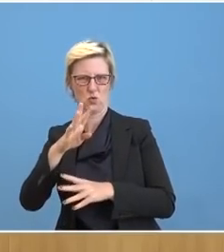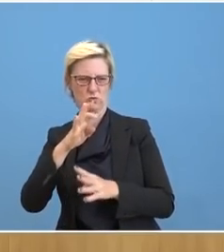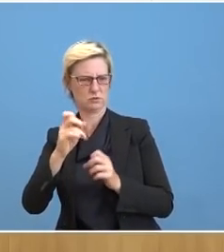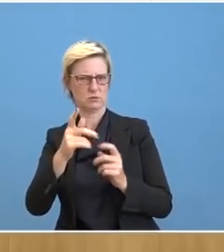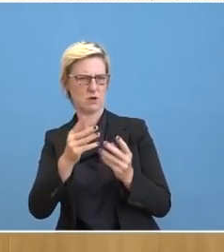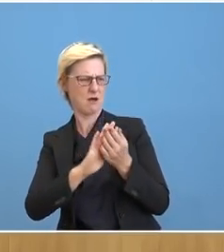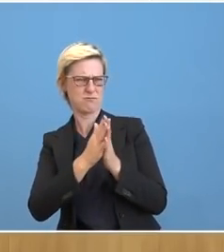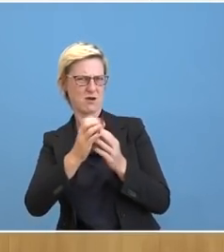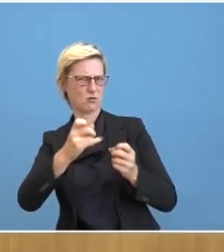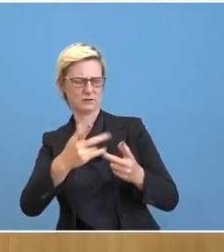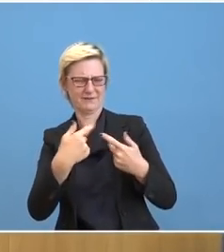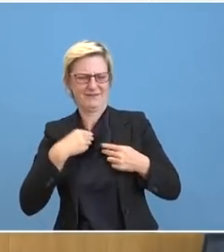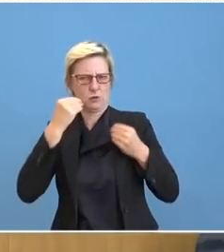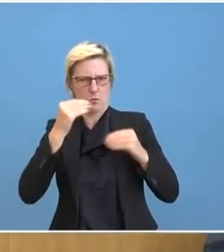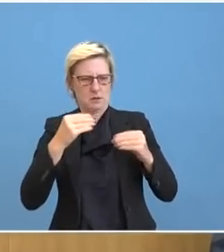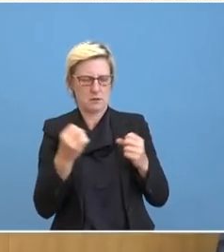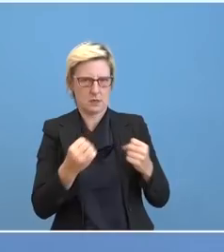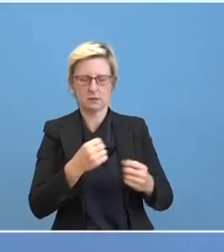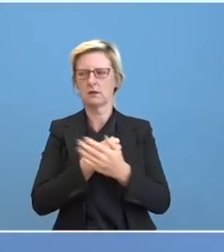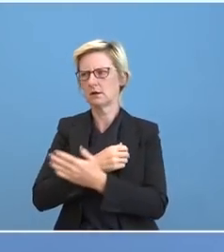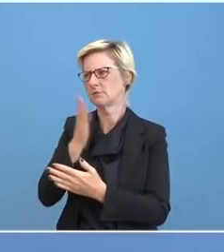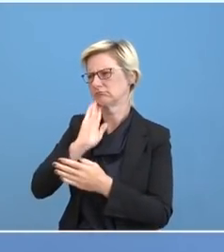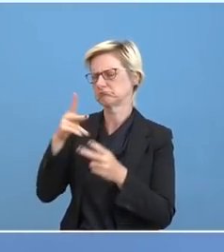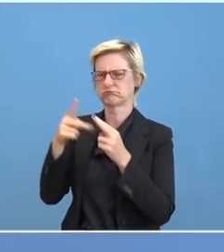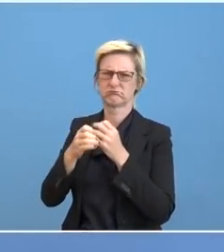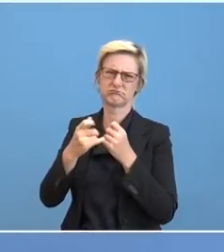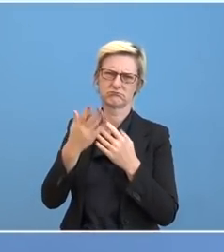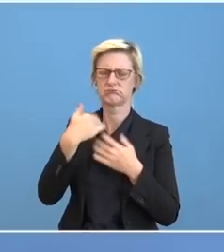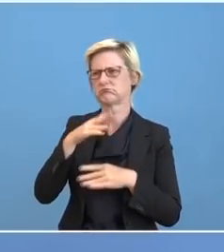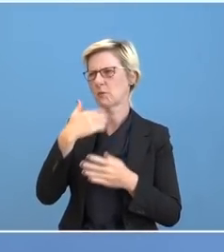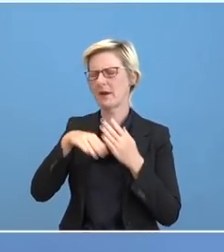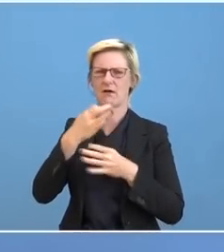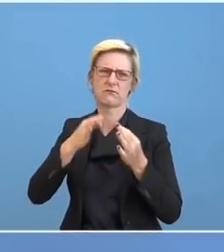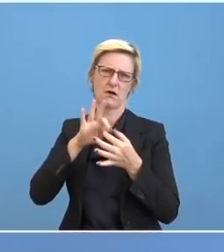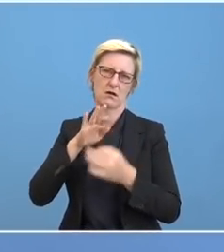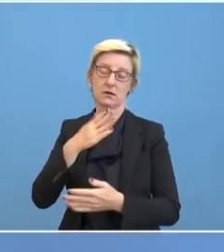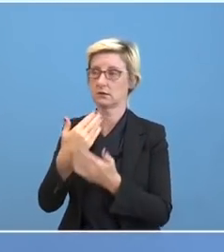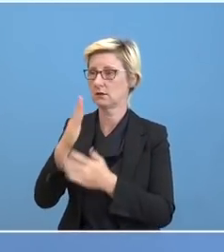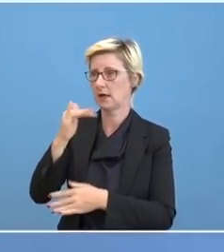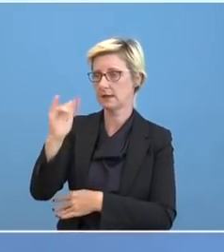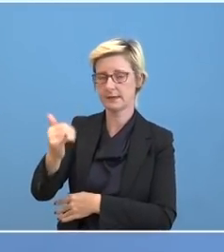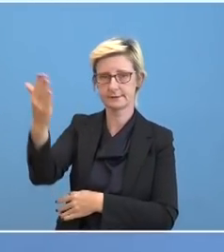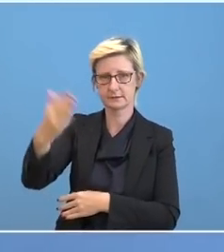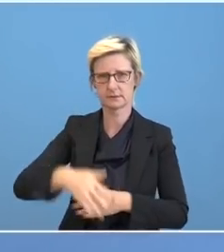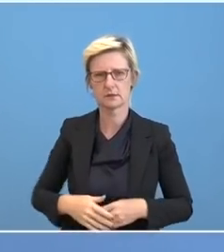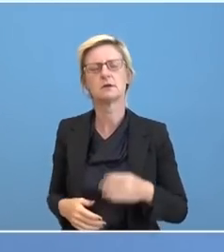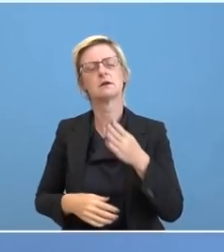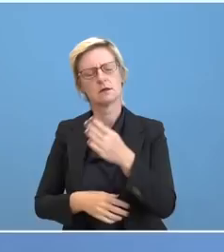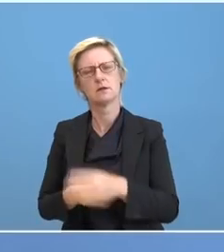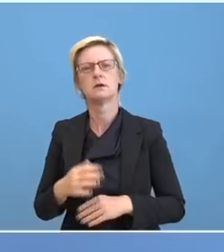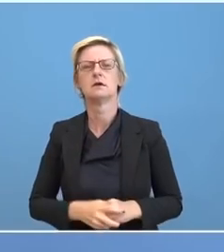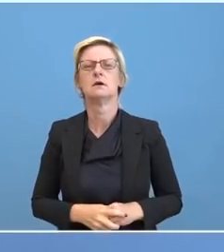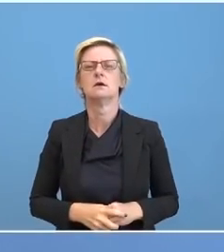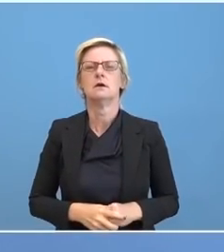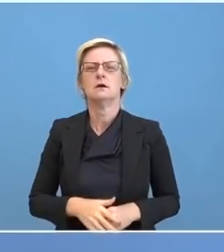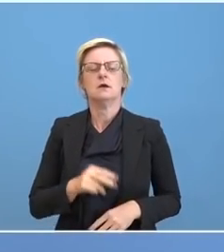Ich würde jetzt zur nächsten Frage übergehen, weil noch mehrere zu diesem Thema sind. Jessen. Ja, vielen Dank. Es geht um die Einschätzung von Herrn Nawalny in seiner